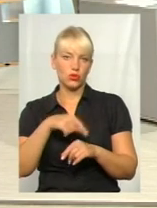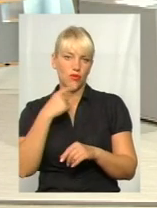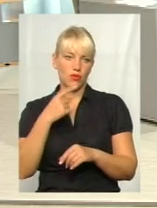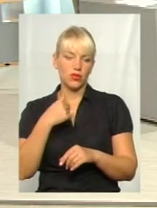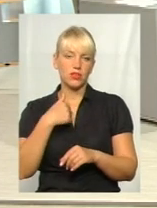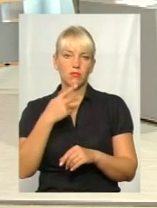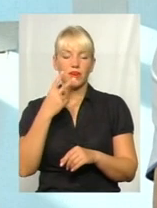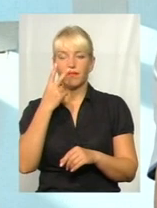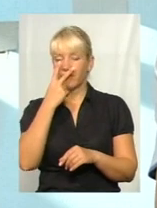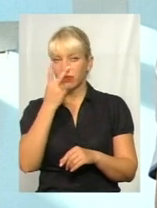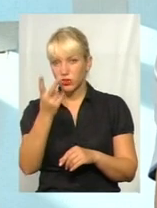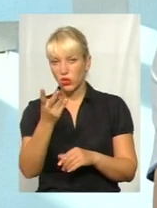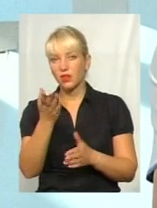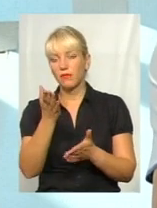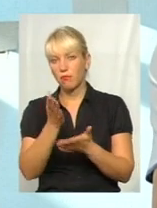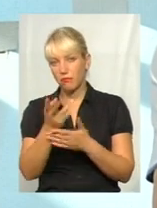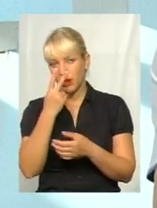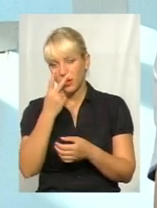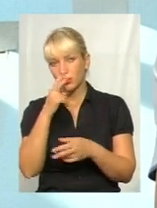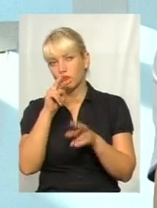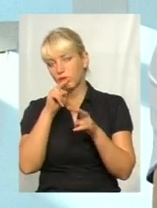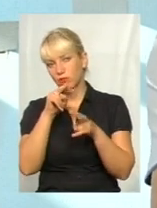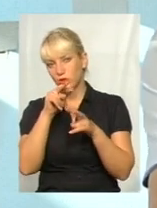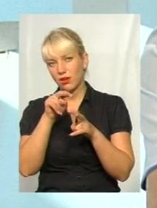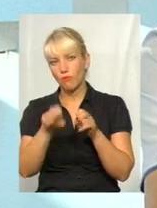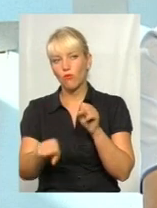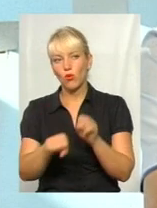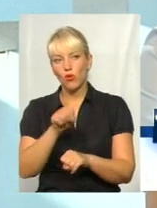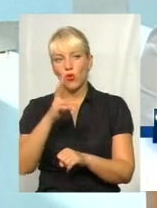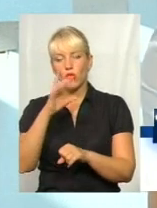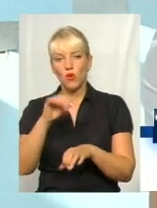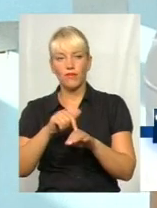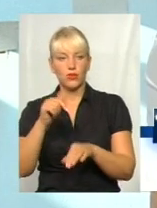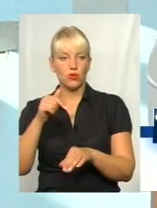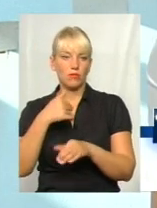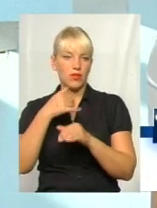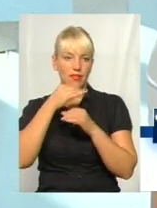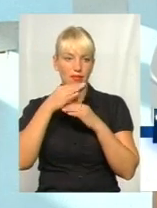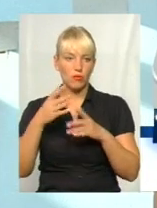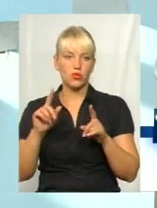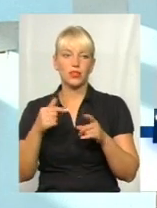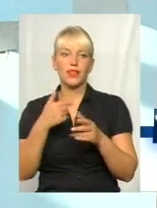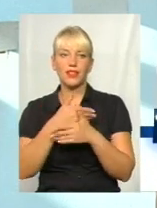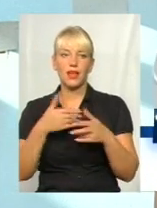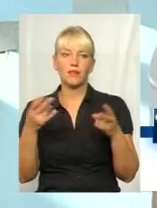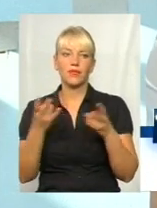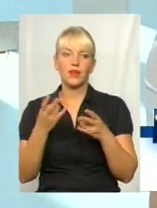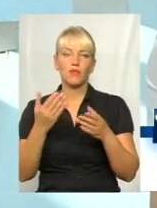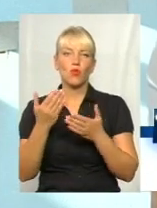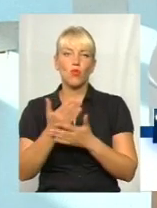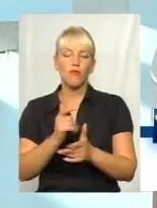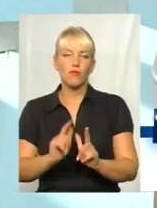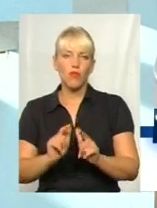ми візуально маємо можливість, спостерігаємо, бачимо порушення, відреагувати певним чином ми не можемо. Нам потрібні самі нововведення,